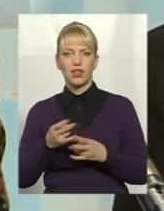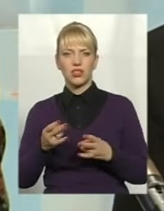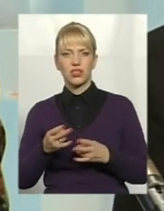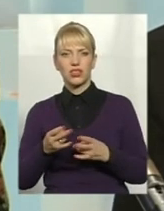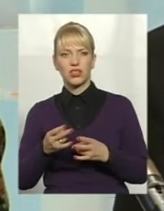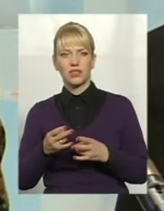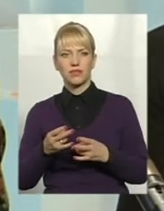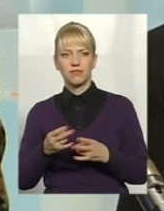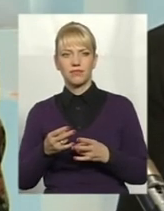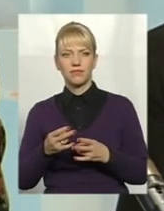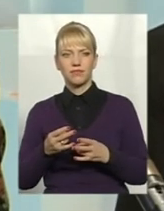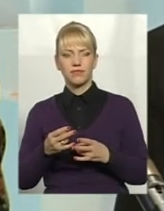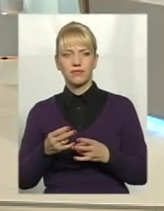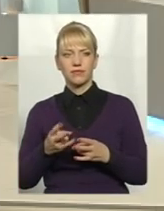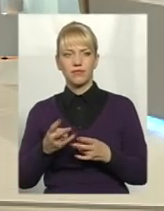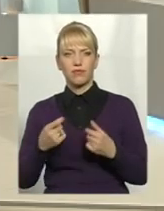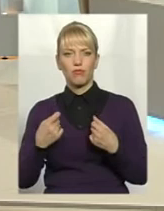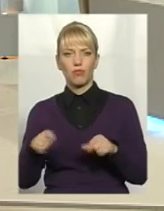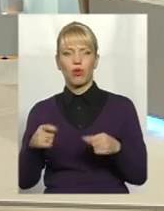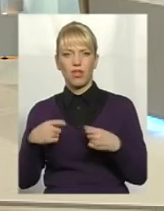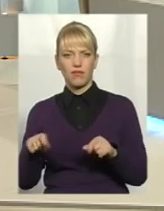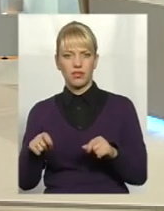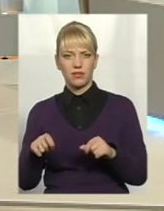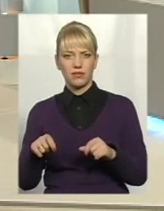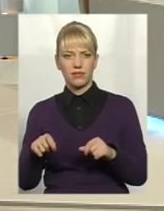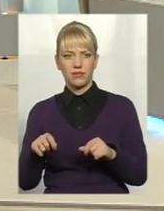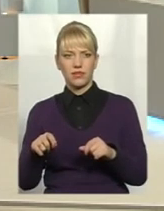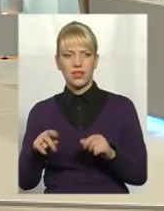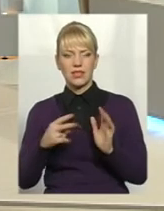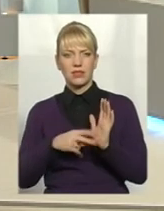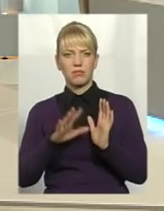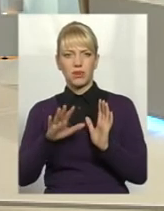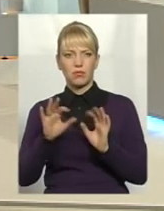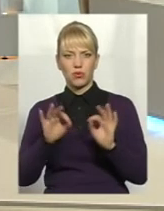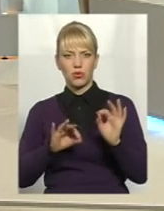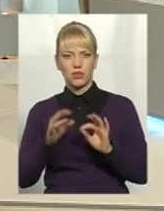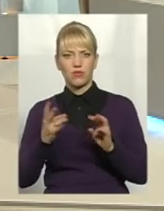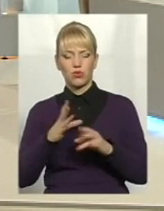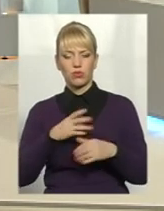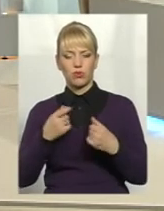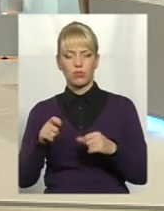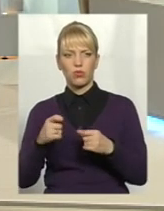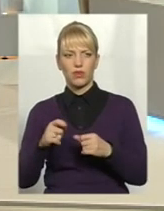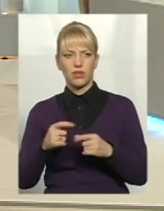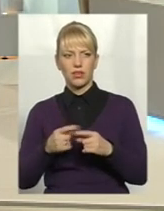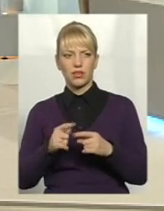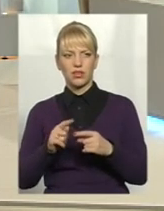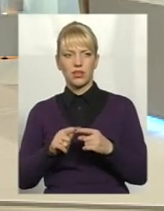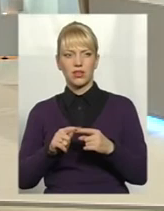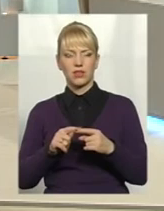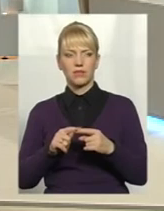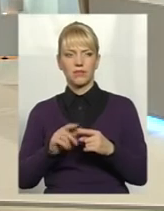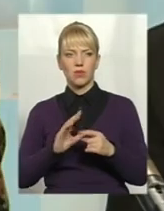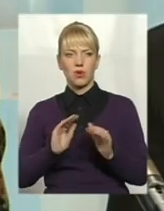ми маємо продавати. Єще недавно було це 75% треба було продавати. До цього є інші обміження типу,